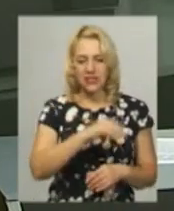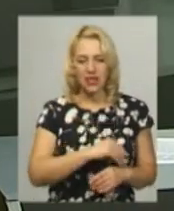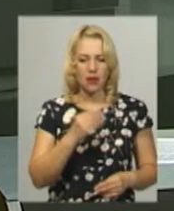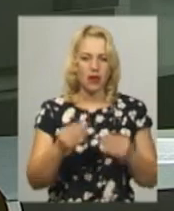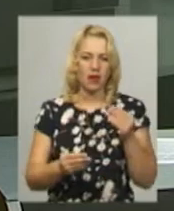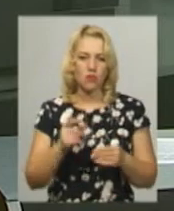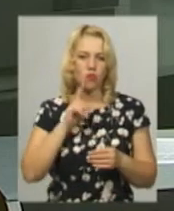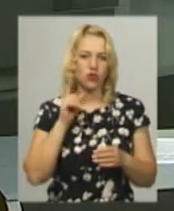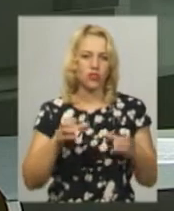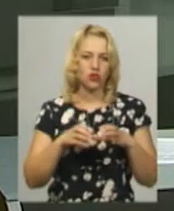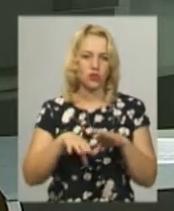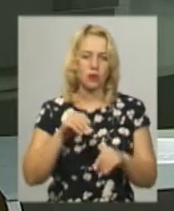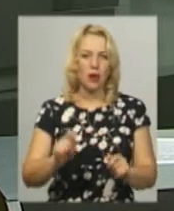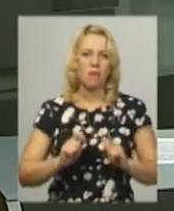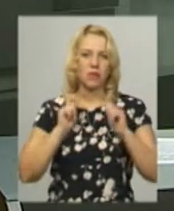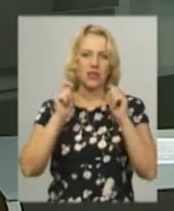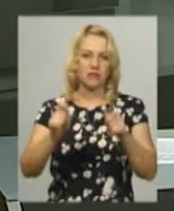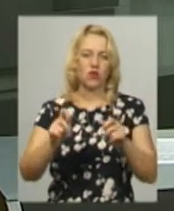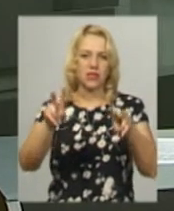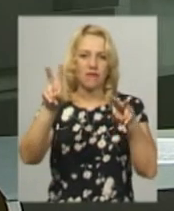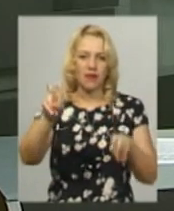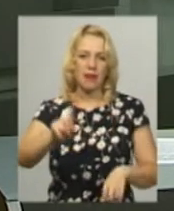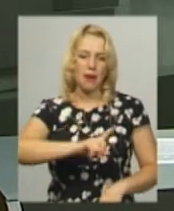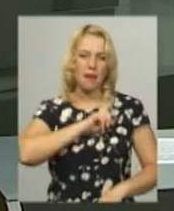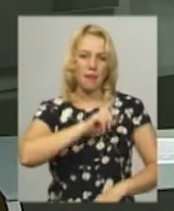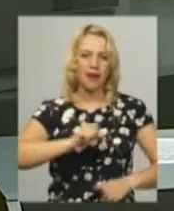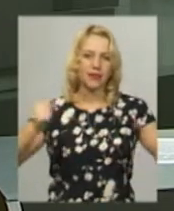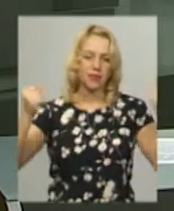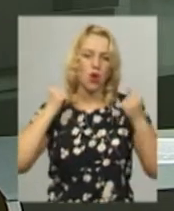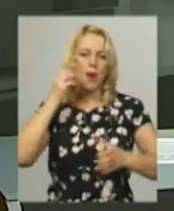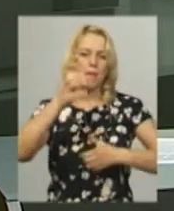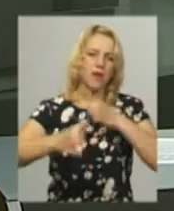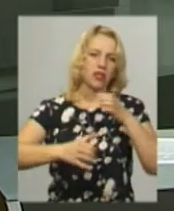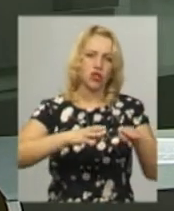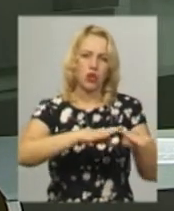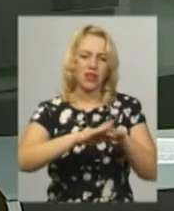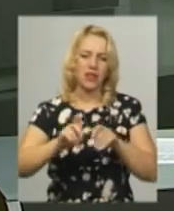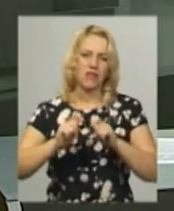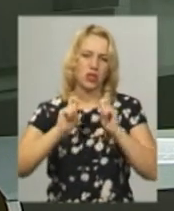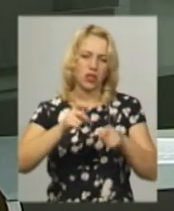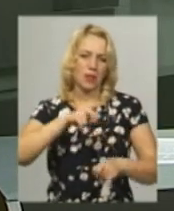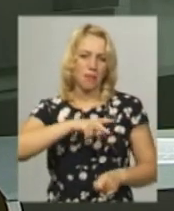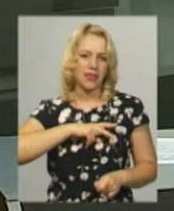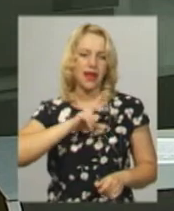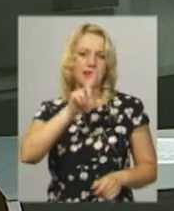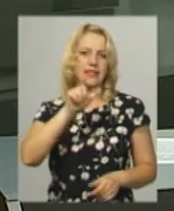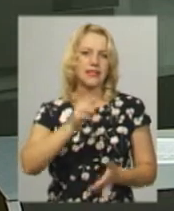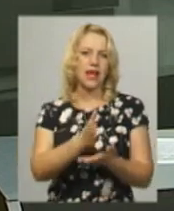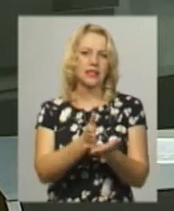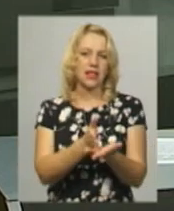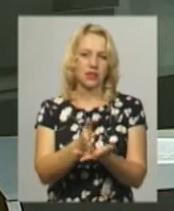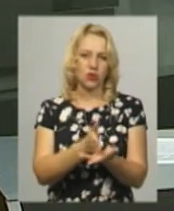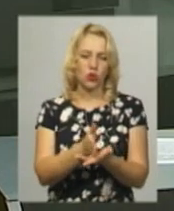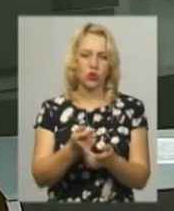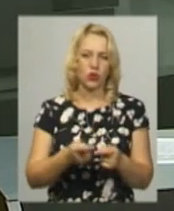молодіжної збірної присвоїли звання майстрів спорту міжнародного класу та вручили медалі за заслуги. Перші тренери футболістів, каже